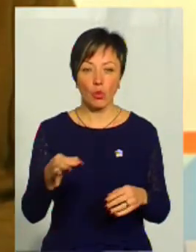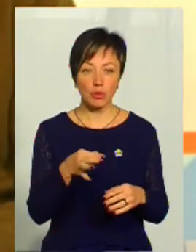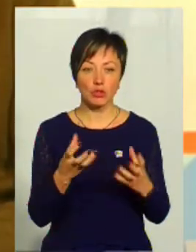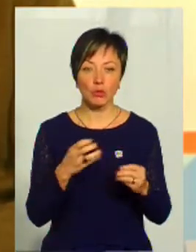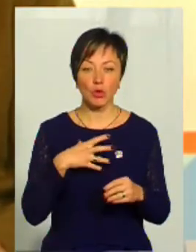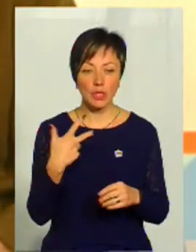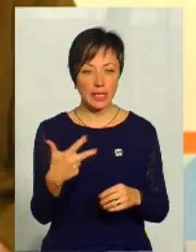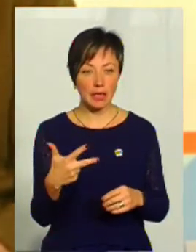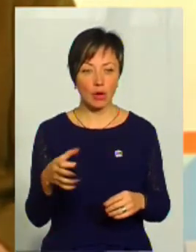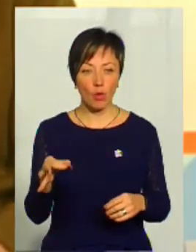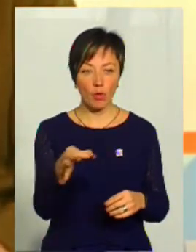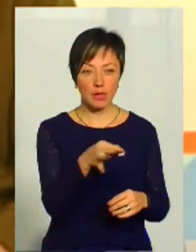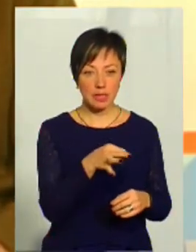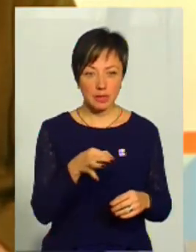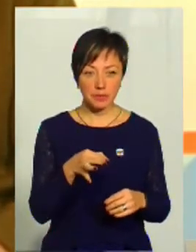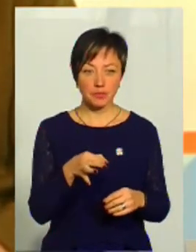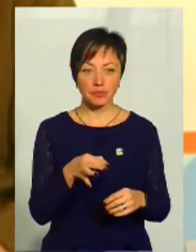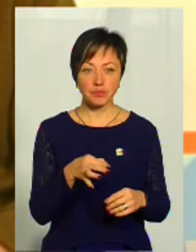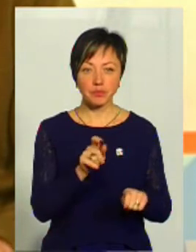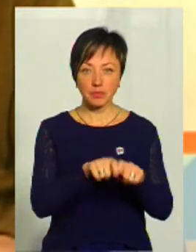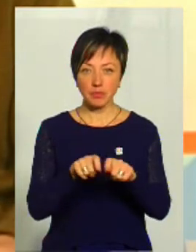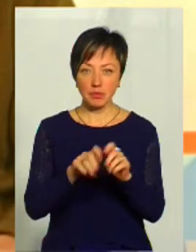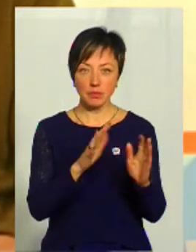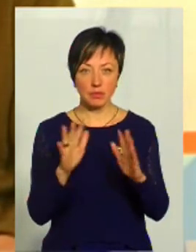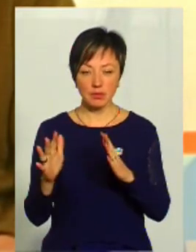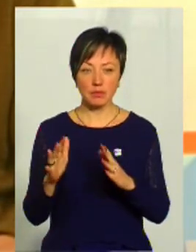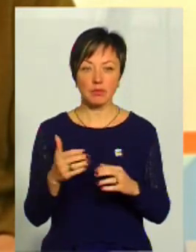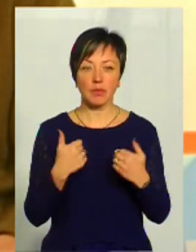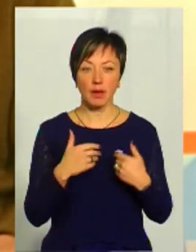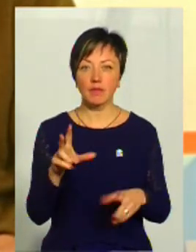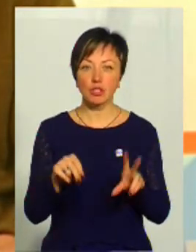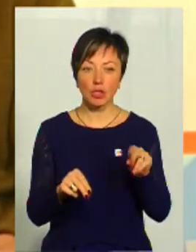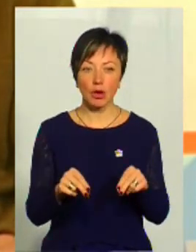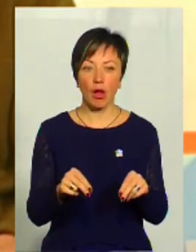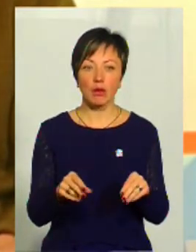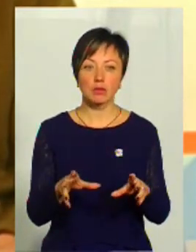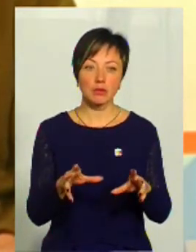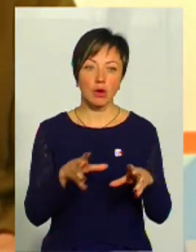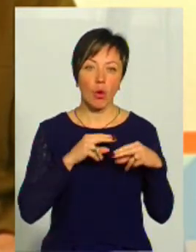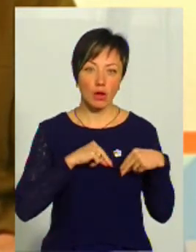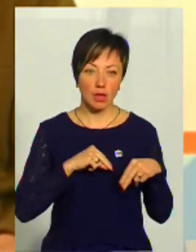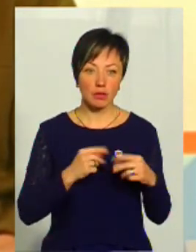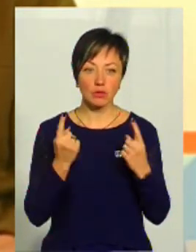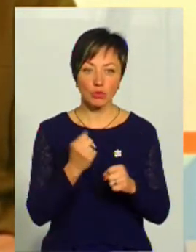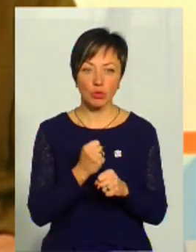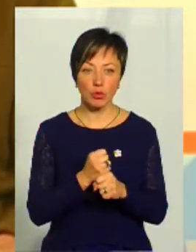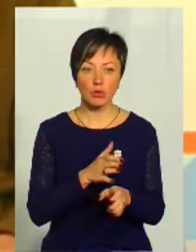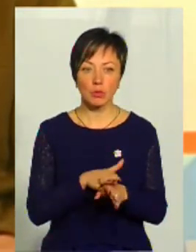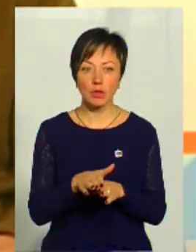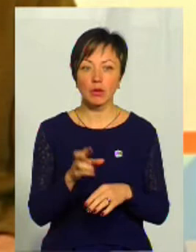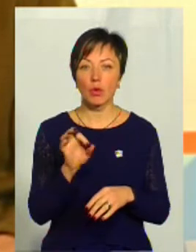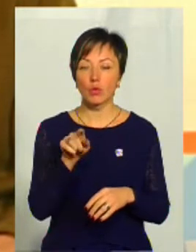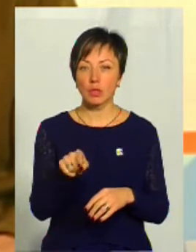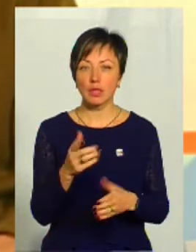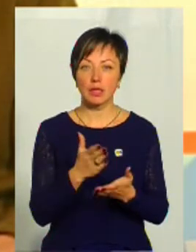області, ще було три області, які я покривала по моніторингу випадків. Я рахую, що колеги достатньо значну роботу зробили,